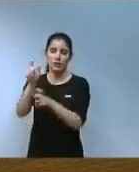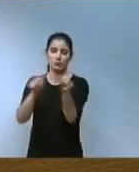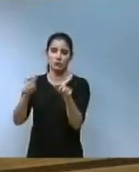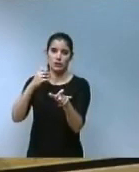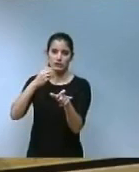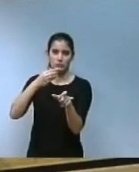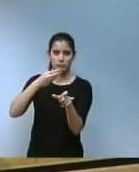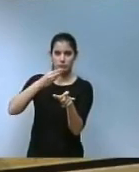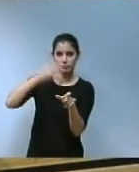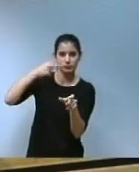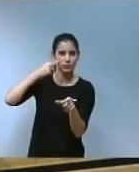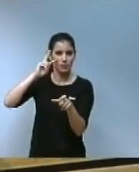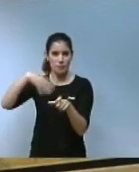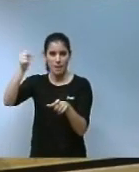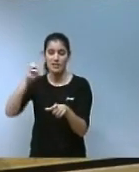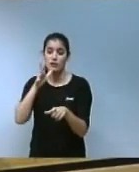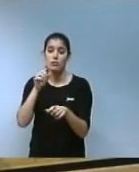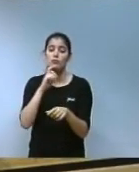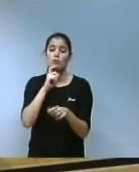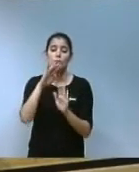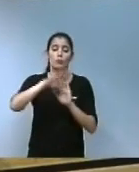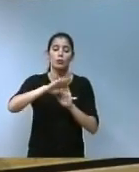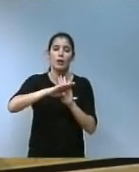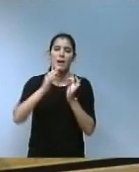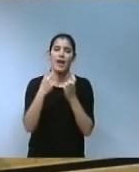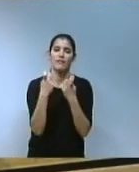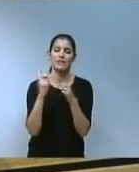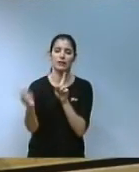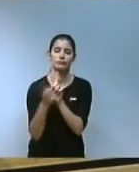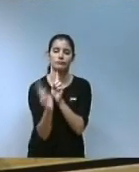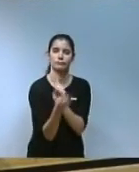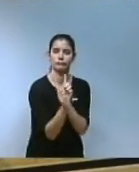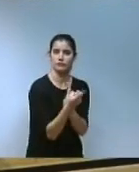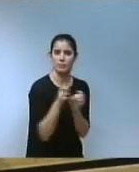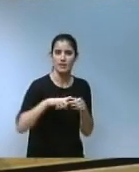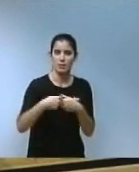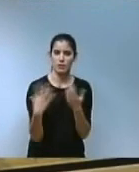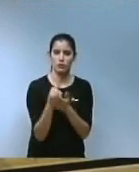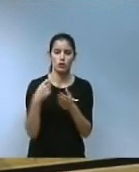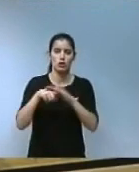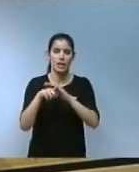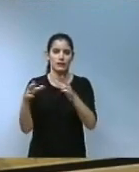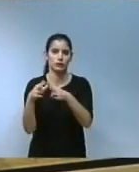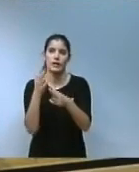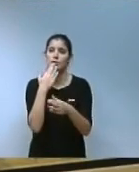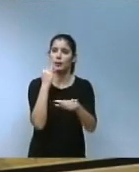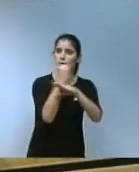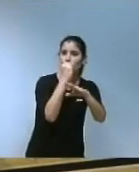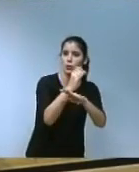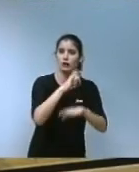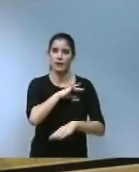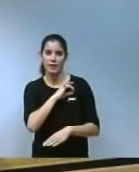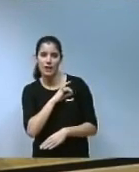Per això, per a dur a terme aquest programa, és necessària la participació de tots els agents socials, institucions, sindicats i patronal